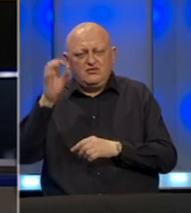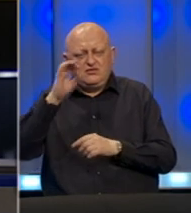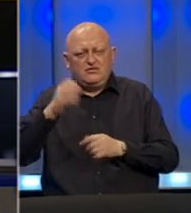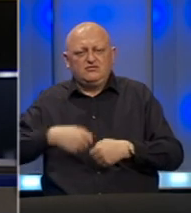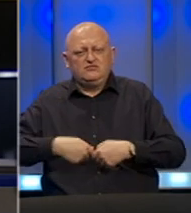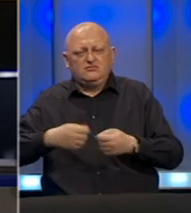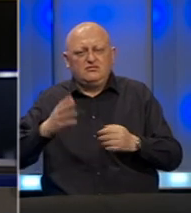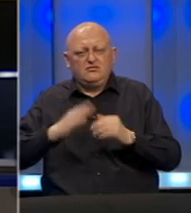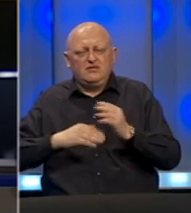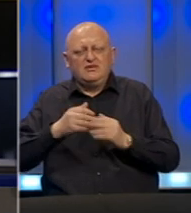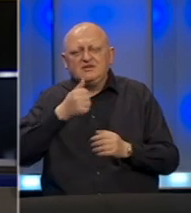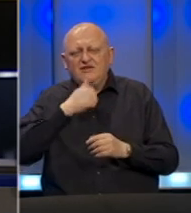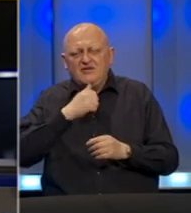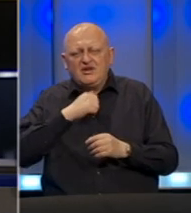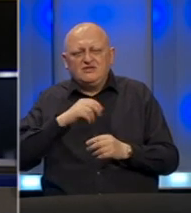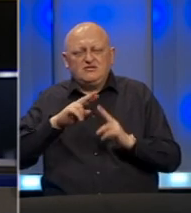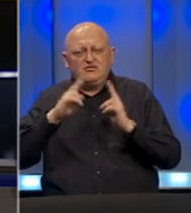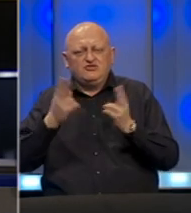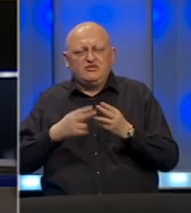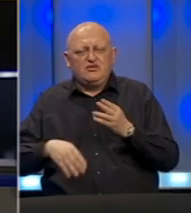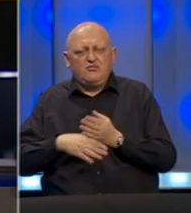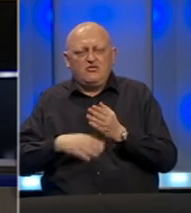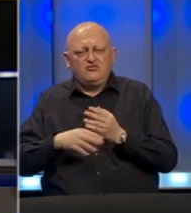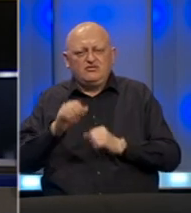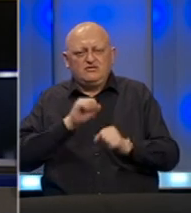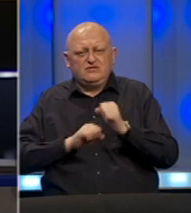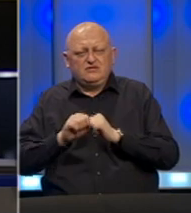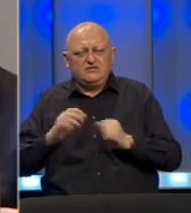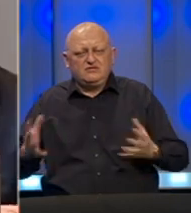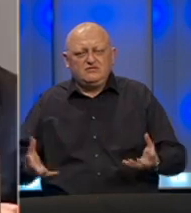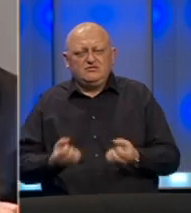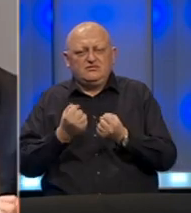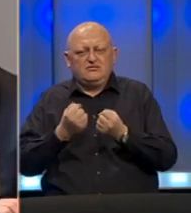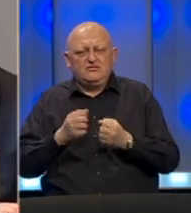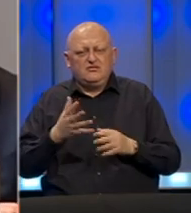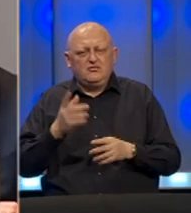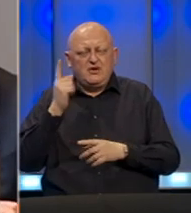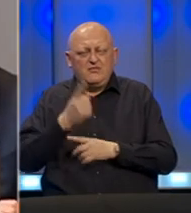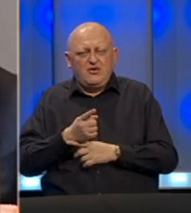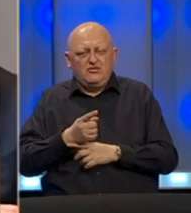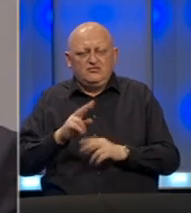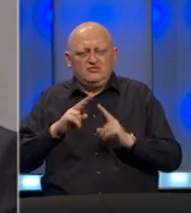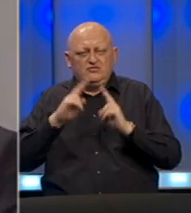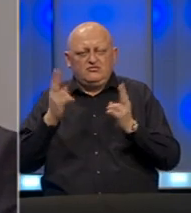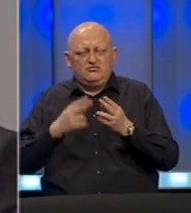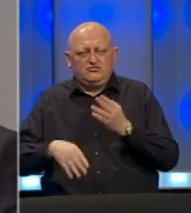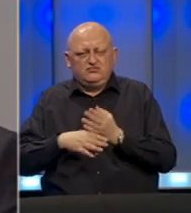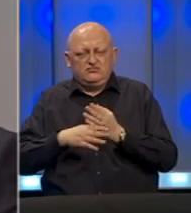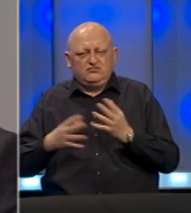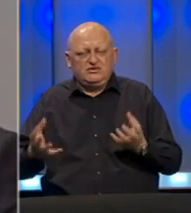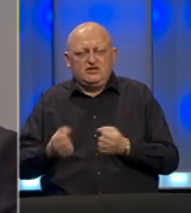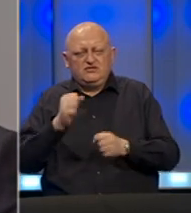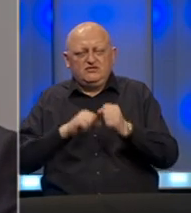raspodijele materialne i finansijske međunarodne pomoći za zaštitu i spasavanje. Prema odluci, međunarodna pomoć za zaštitu i